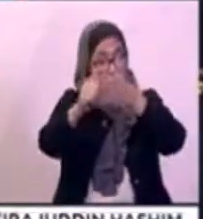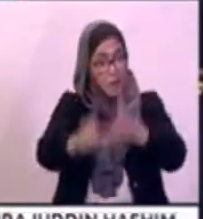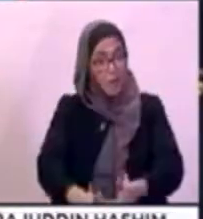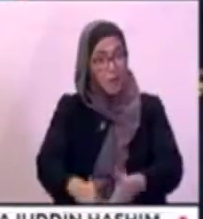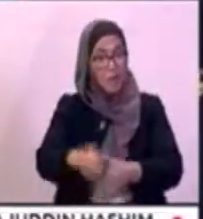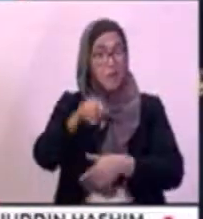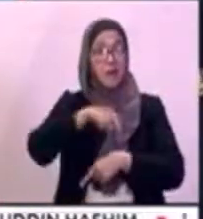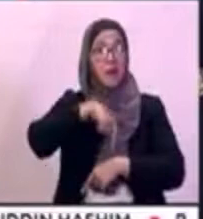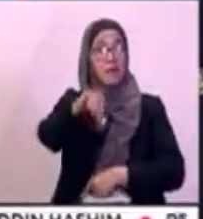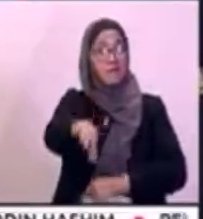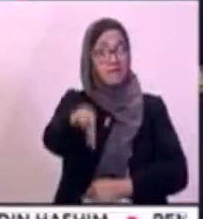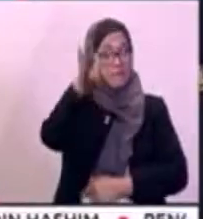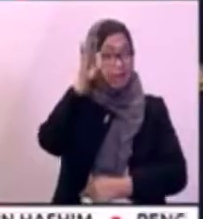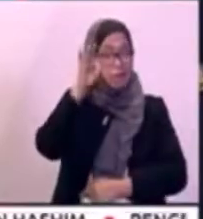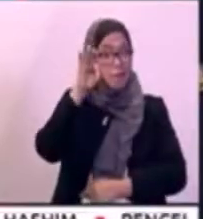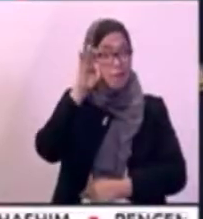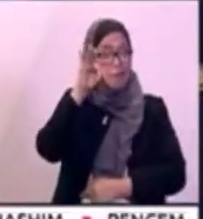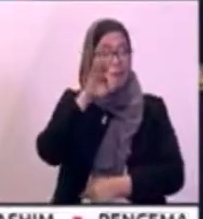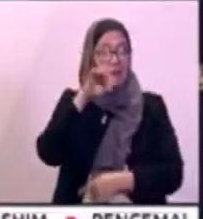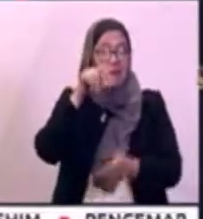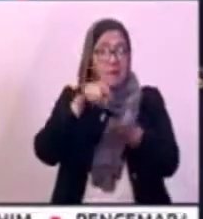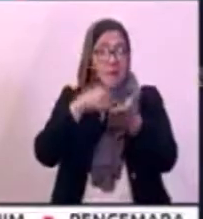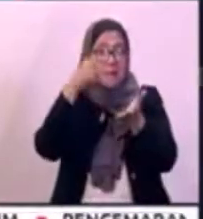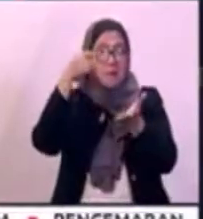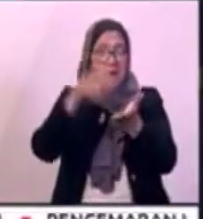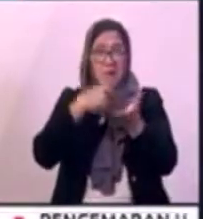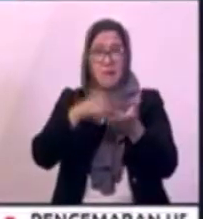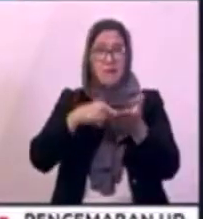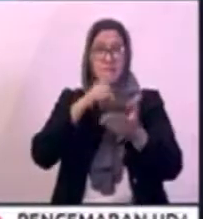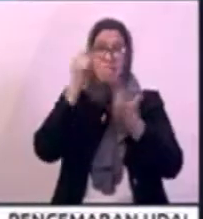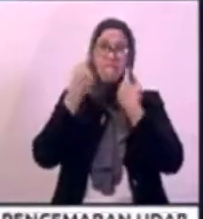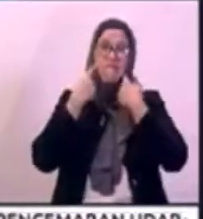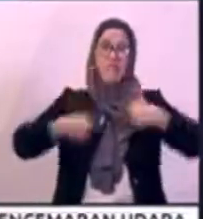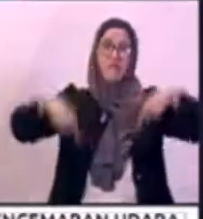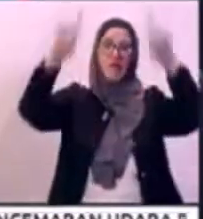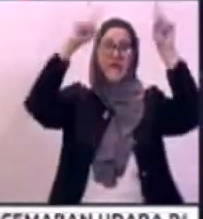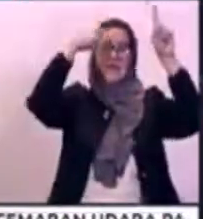Kadang-kadang tidak berjaya untuk mengembangkan parti.